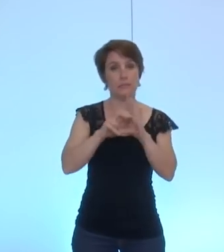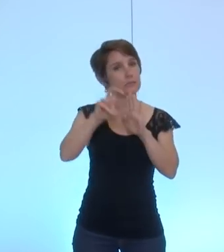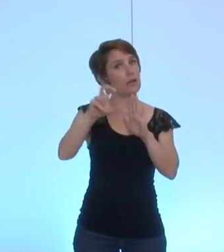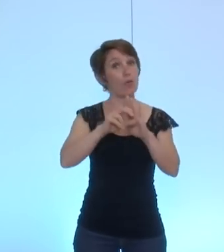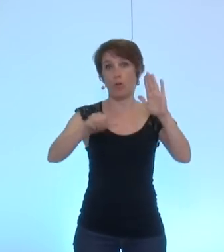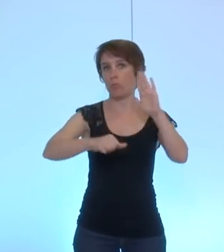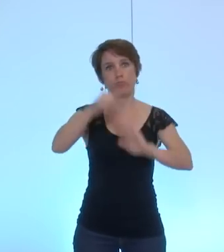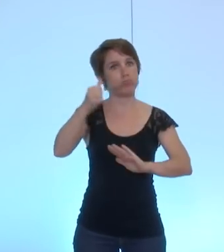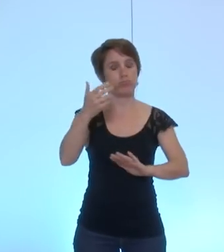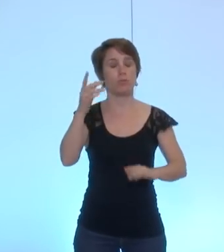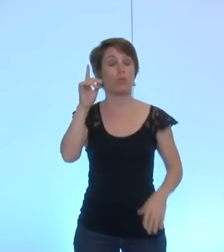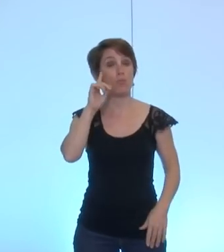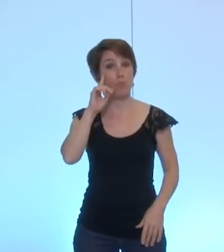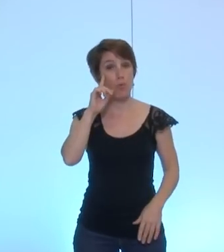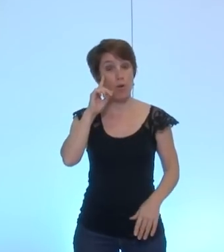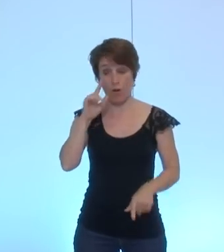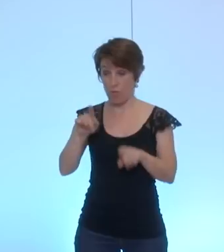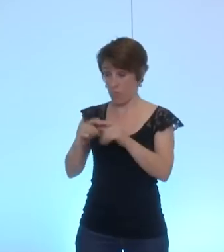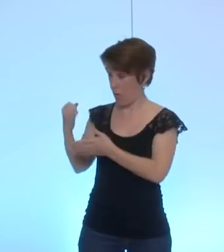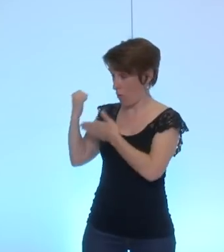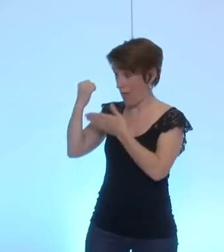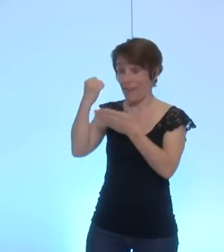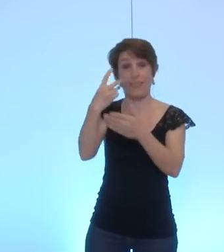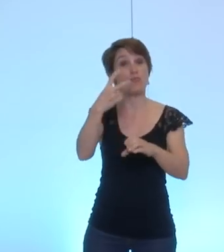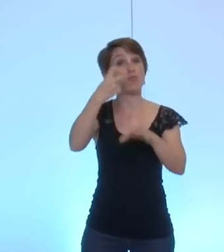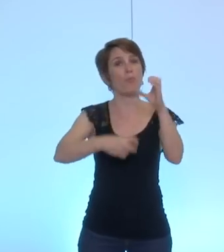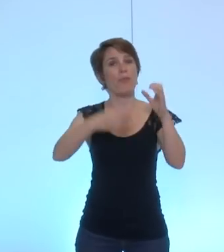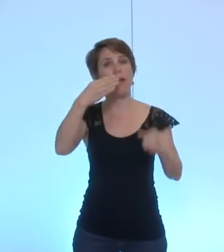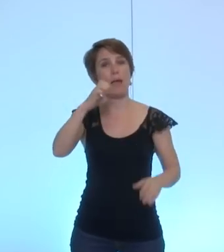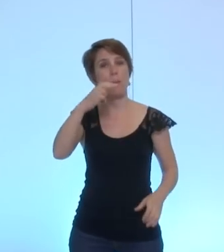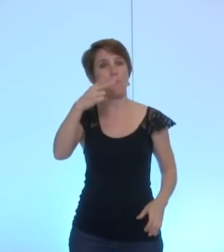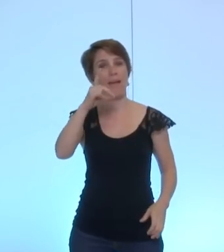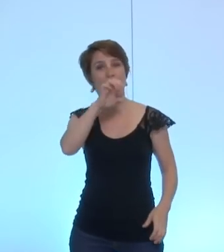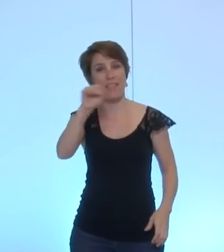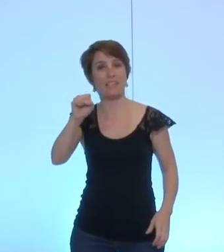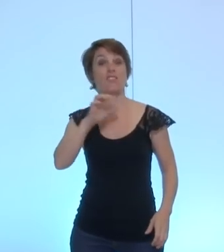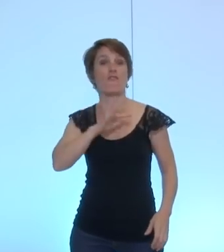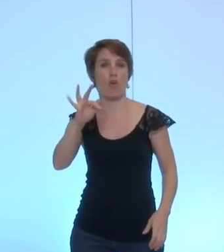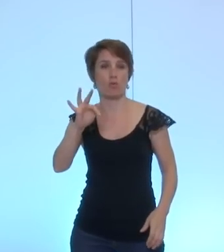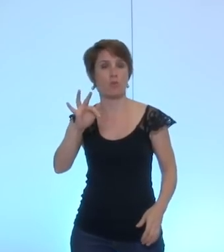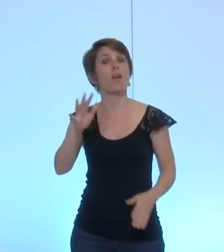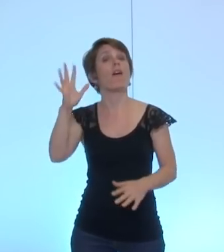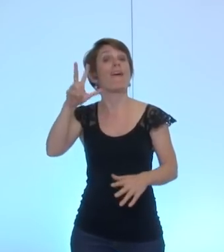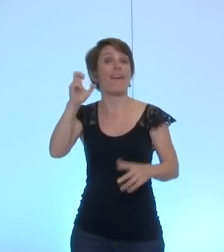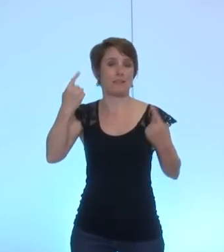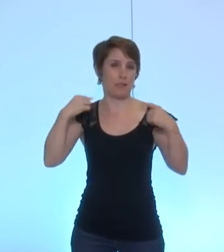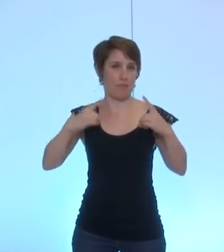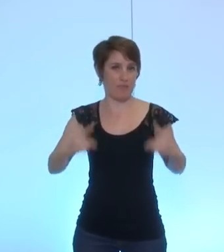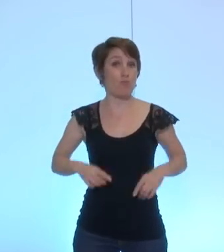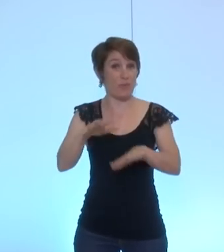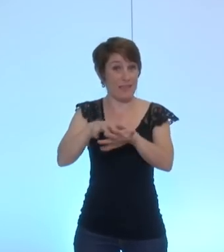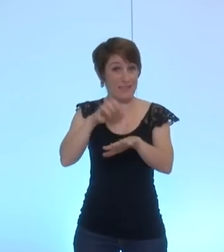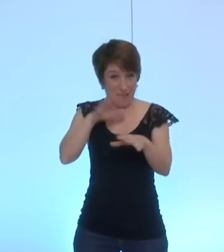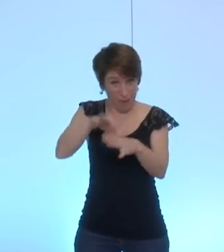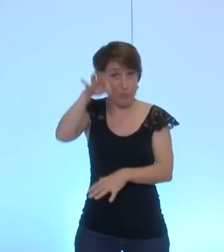nous inscrire dans la continuité de'héritage de Pierre Mendès France ancien député de l'ISER élu à Grenoble dont nous sommes